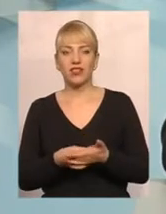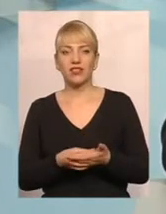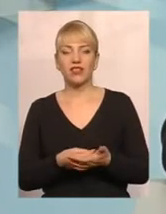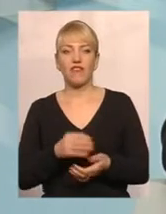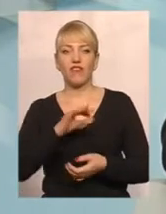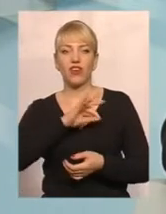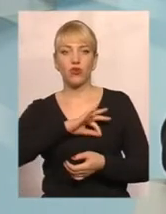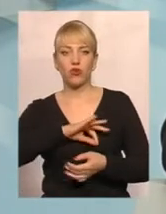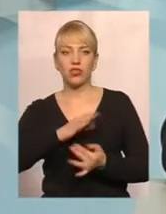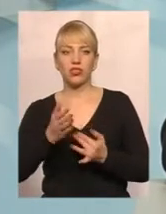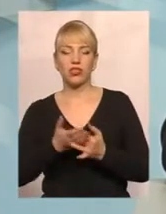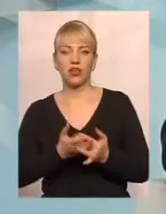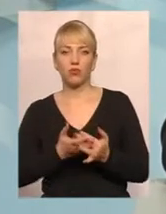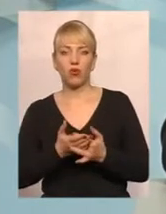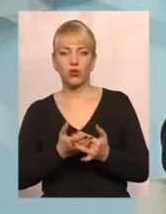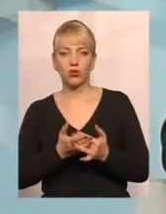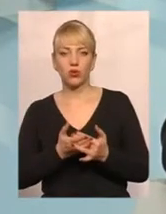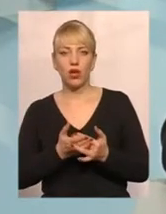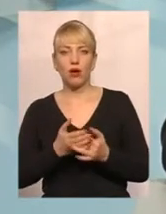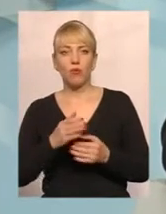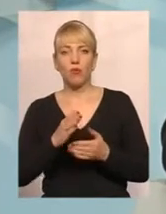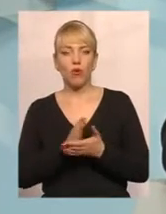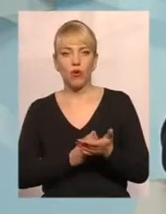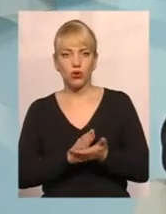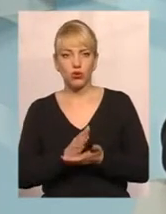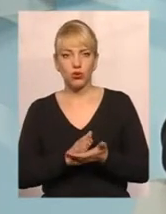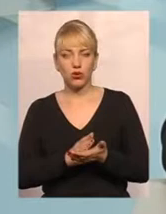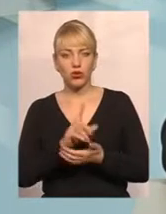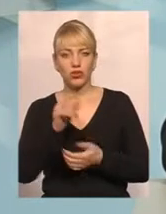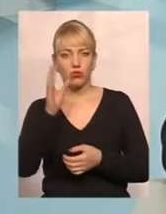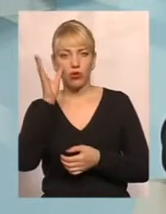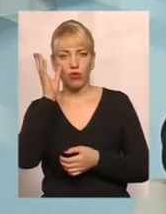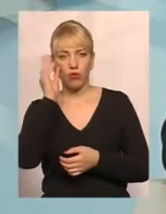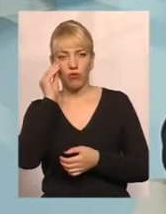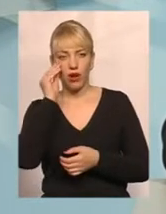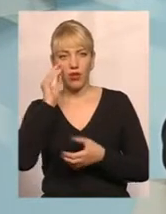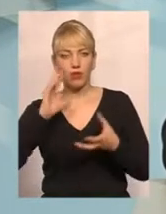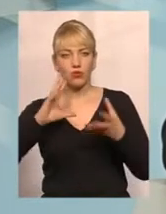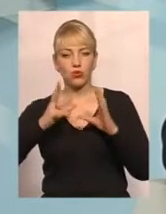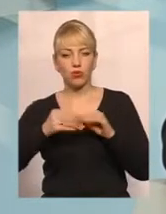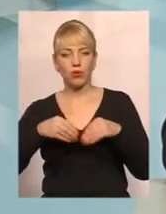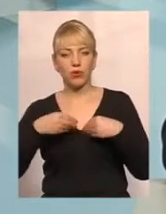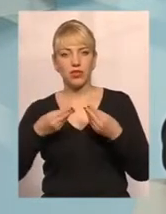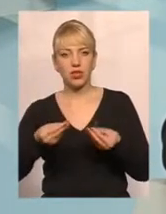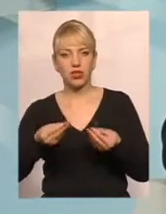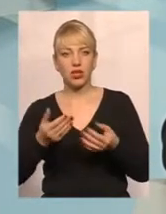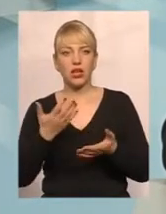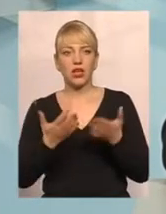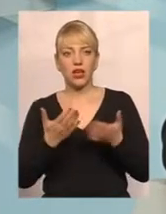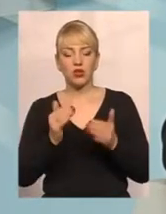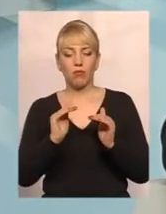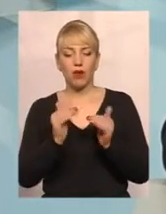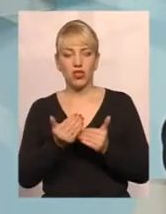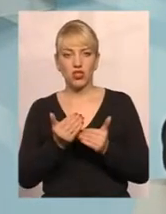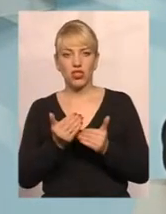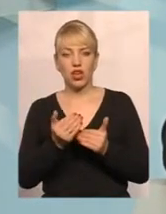послуг за урахуванням суми призначеної субсидії. Тобто, чим менша сума фактично